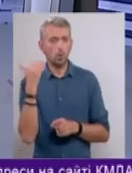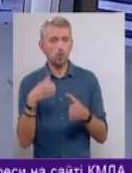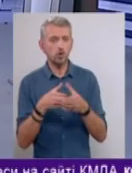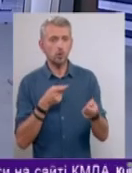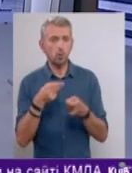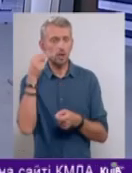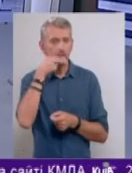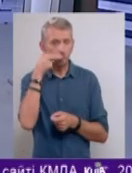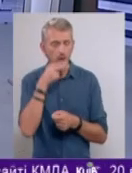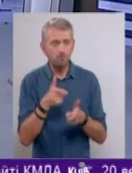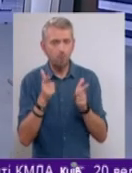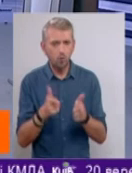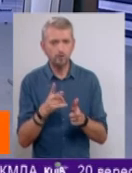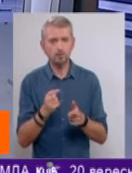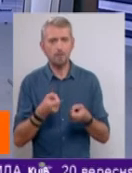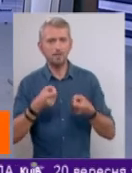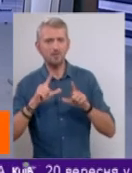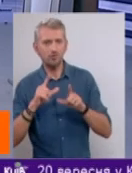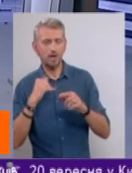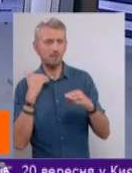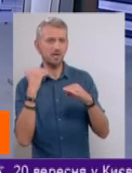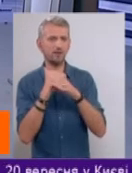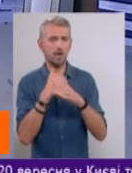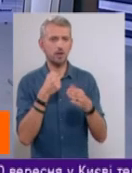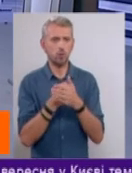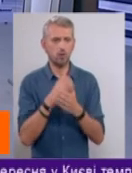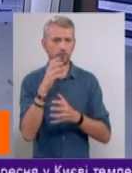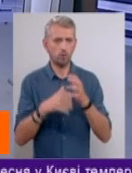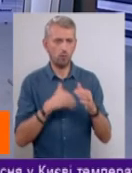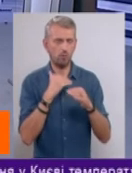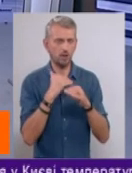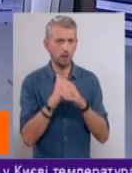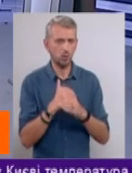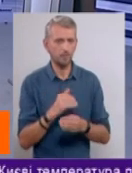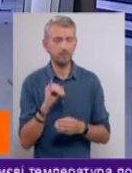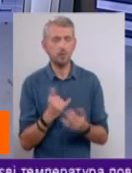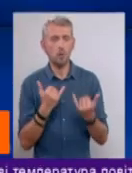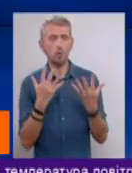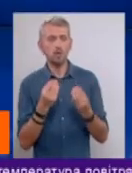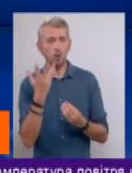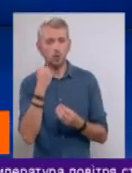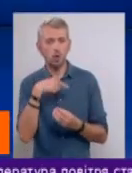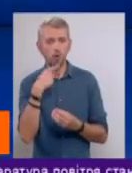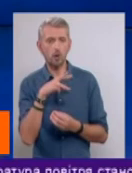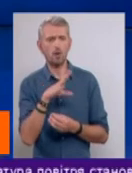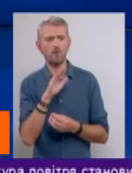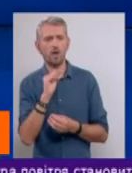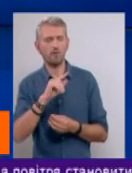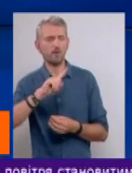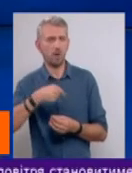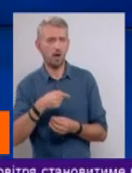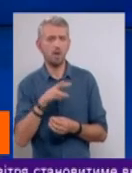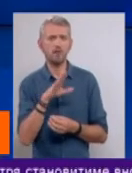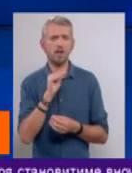Цинюка погодився на підвищення і прирівняння до світового перитету. І на сьогоднішній день, коли ми говоримо МВФ вимагає,